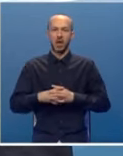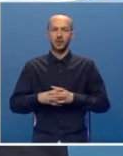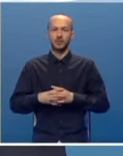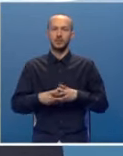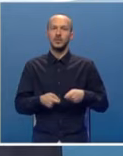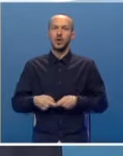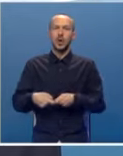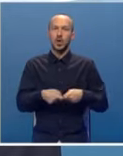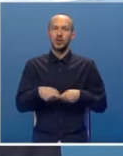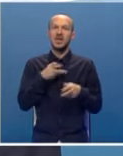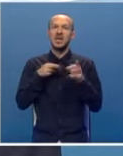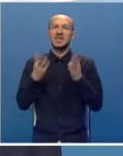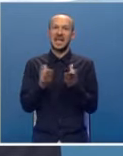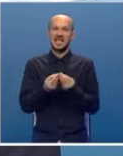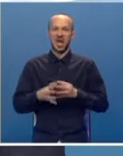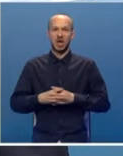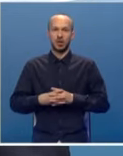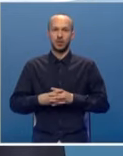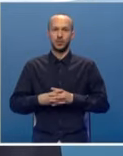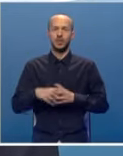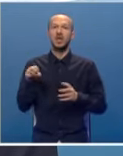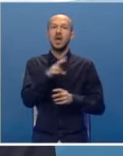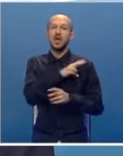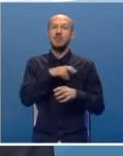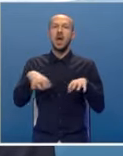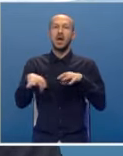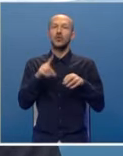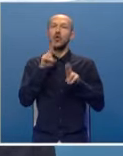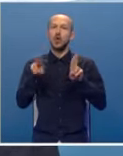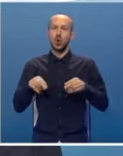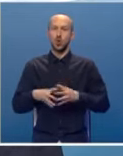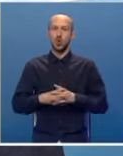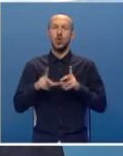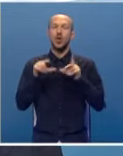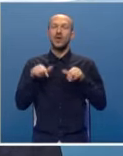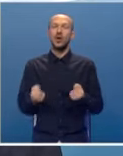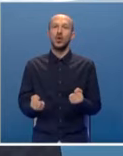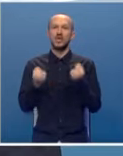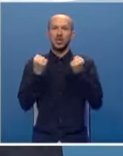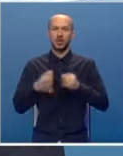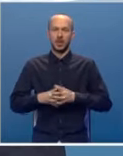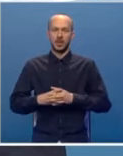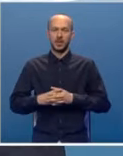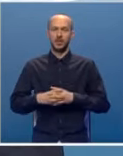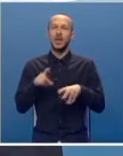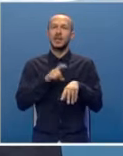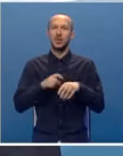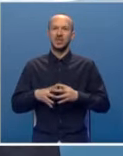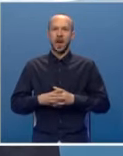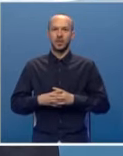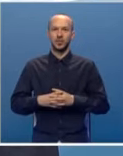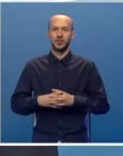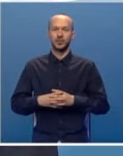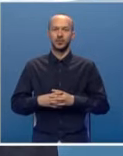organizovana zajednica, da ima kadrove koji mogu u ovako teškim trenucima